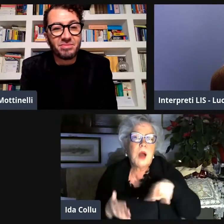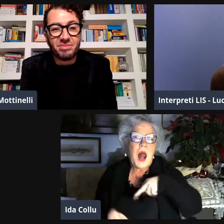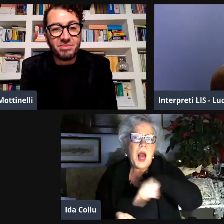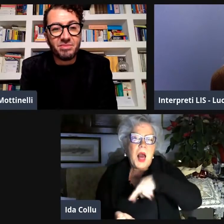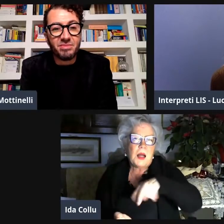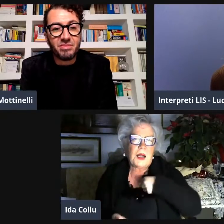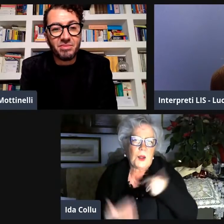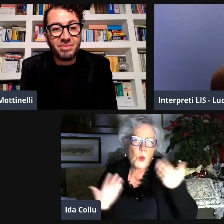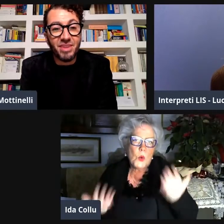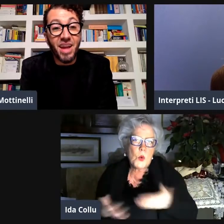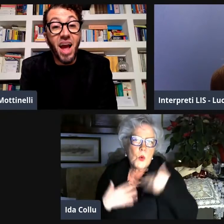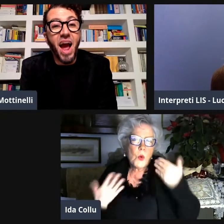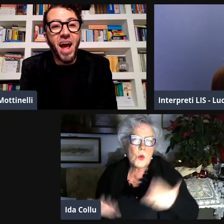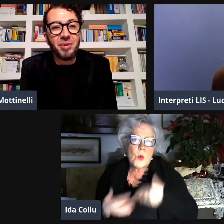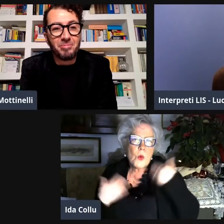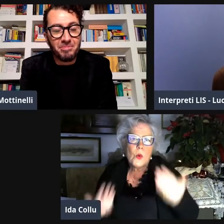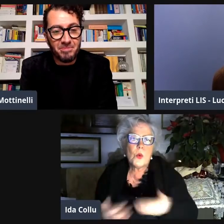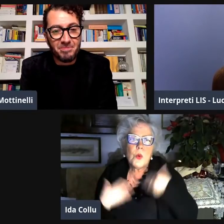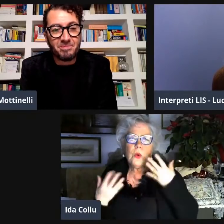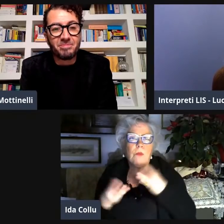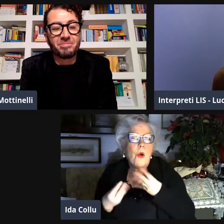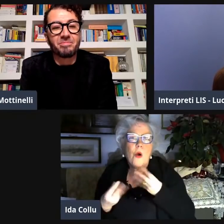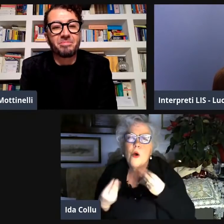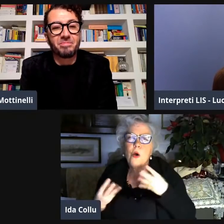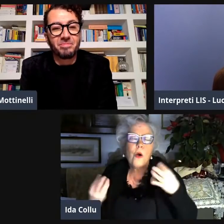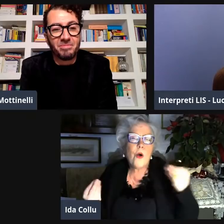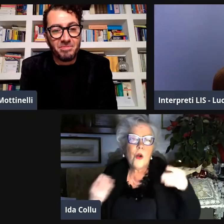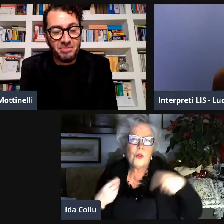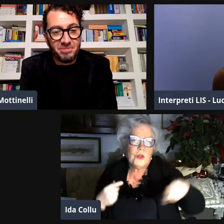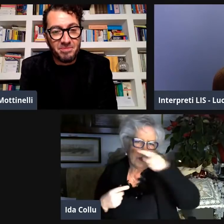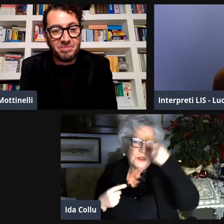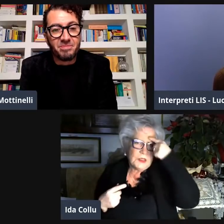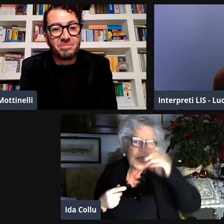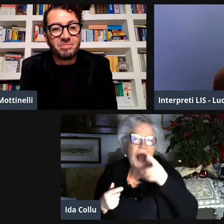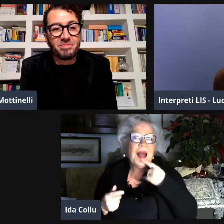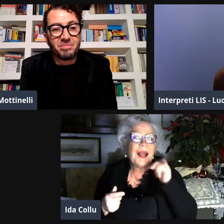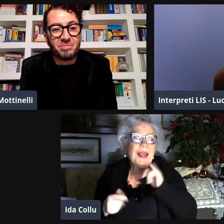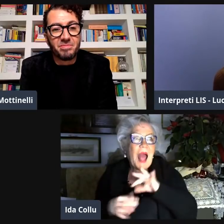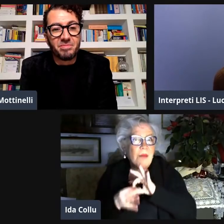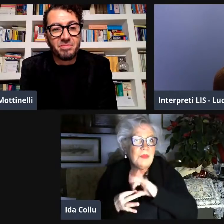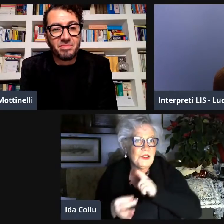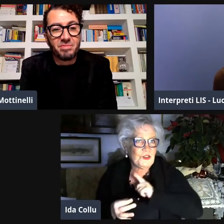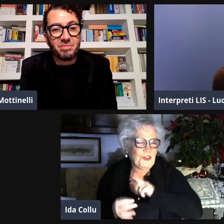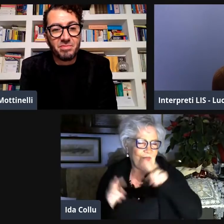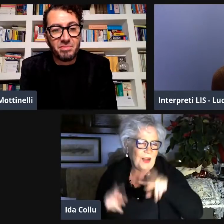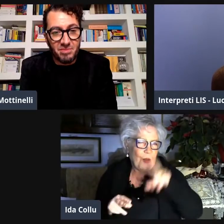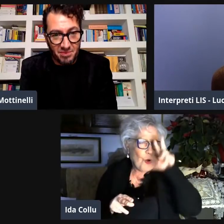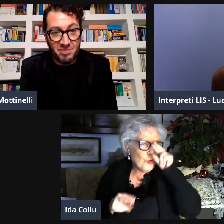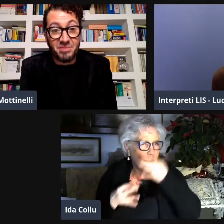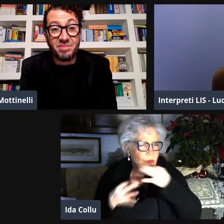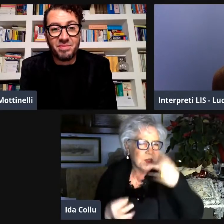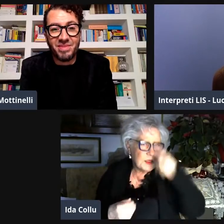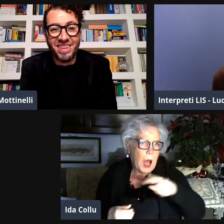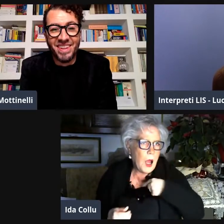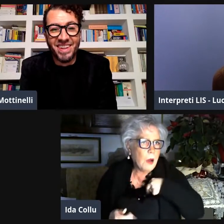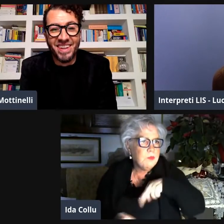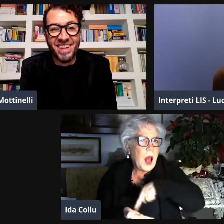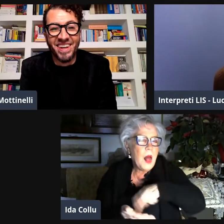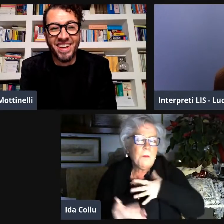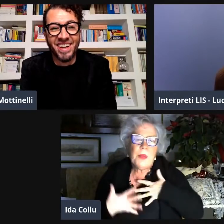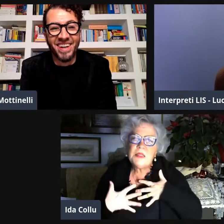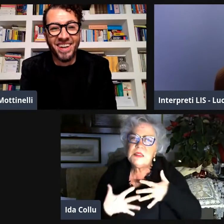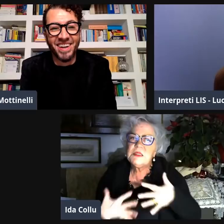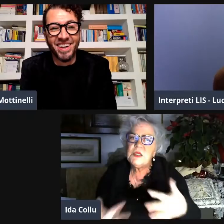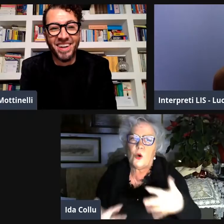Quando io ero giovane mi piaceva tantissimo ballare. Ma mi piaceva veramente tanto. Non so se ti ricordi.